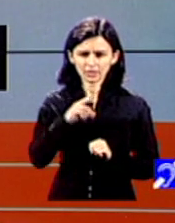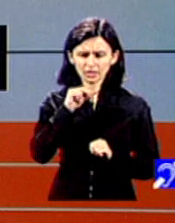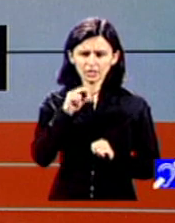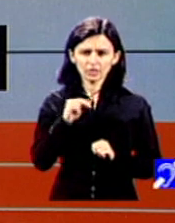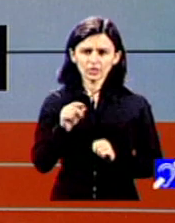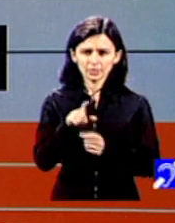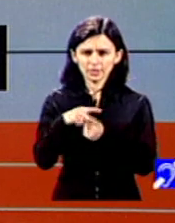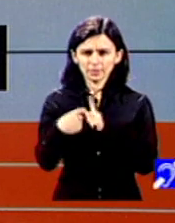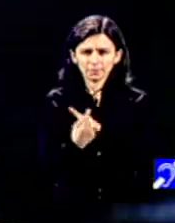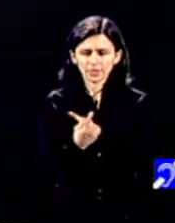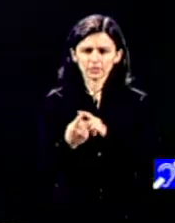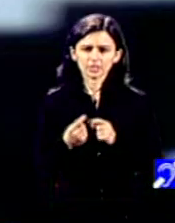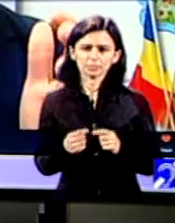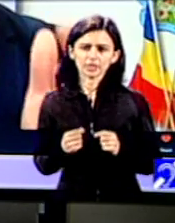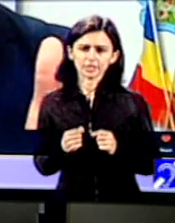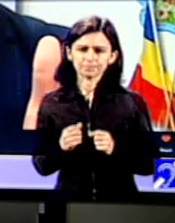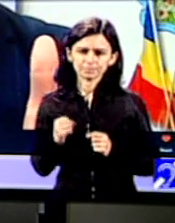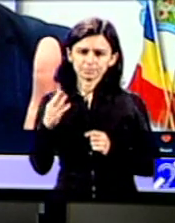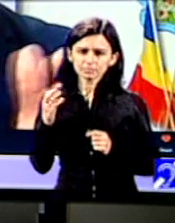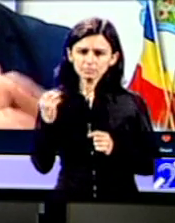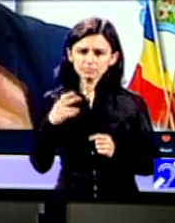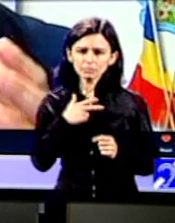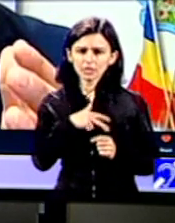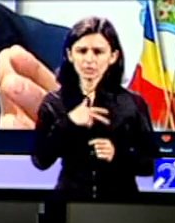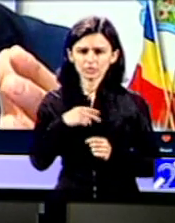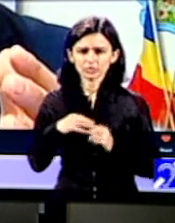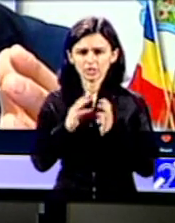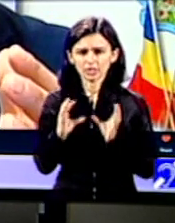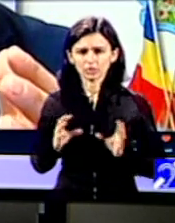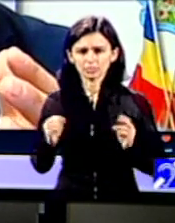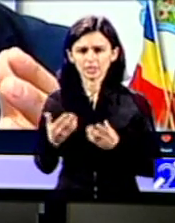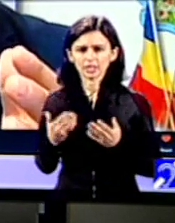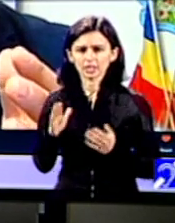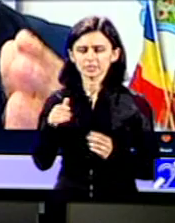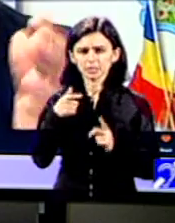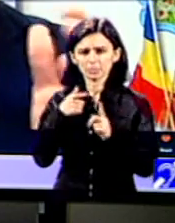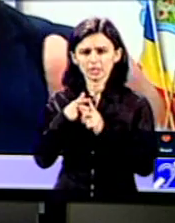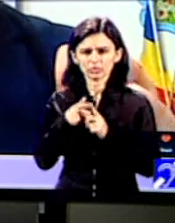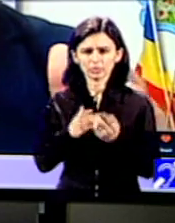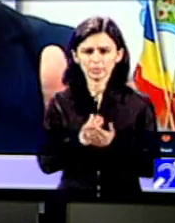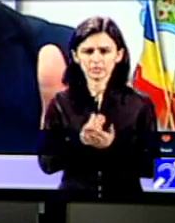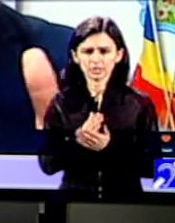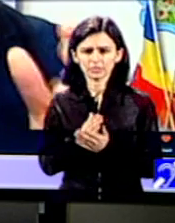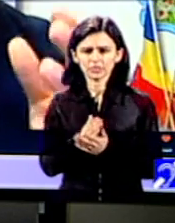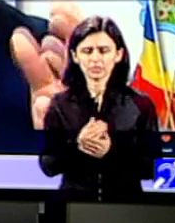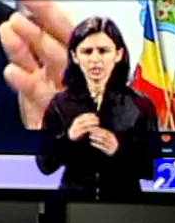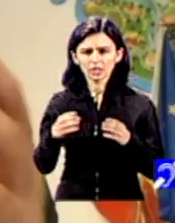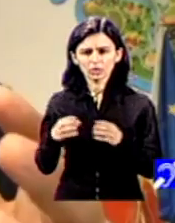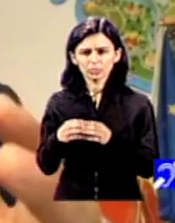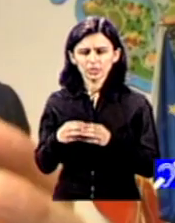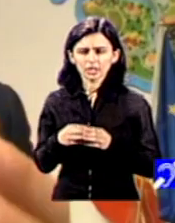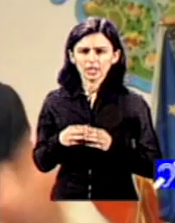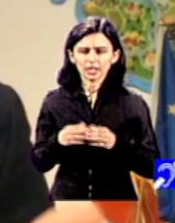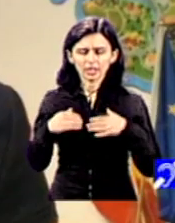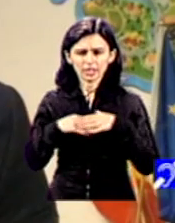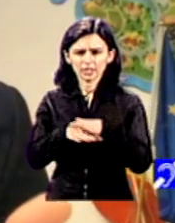reformă a serviciilor sociale în România, care să fie centrate mai degrabă pe servicii comunitare integrate, pe ideea de management de